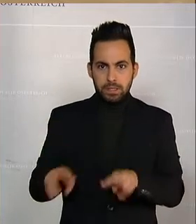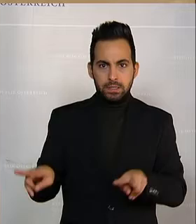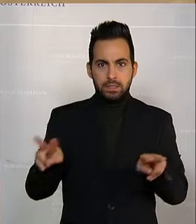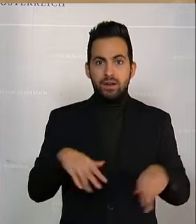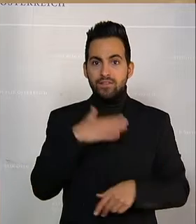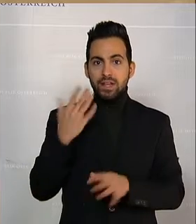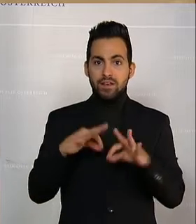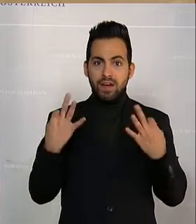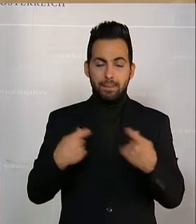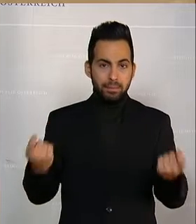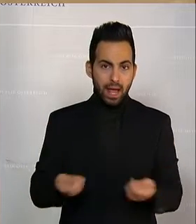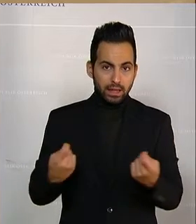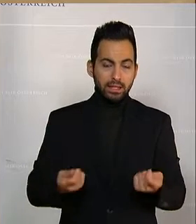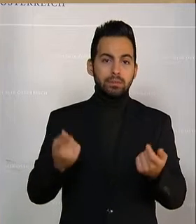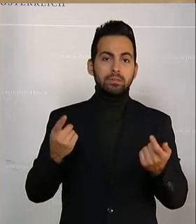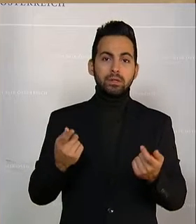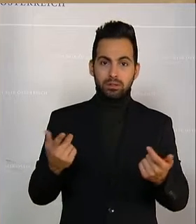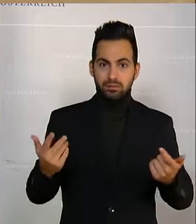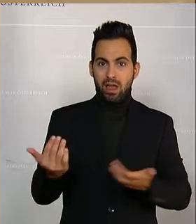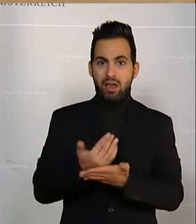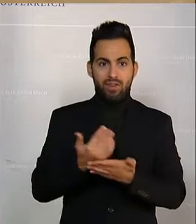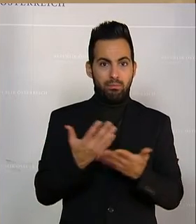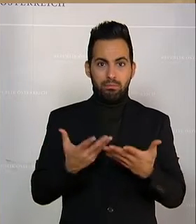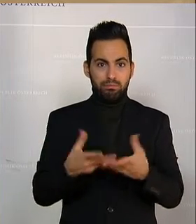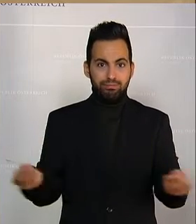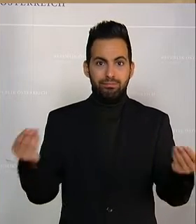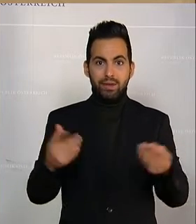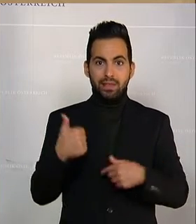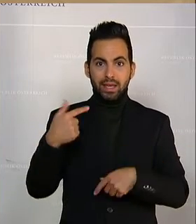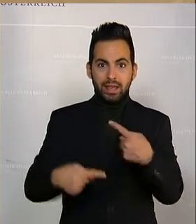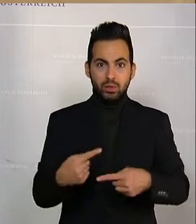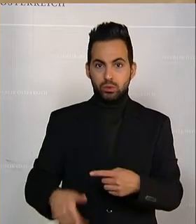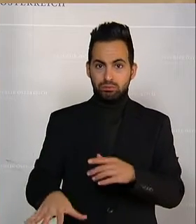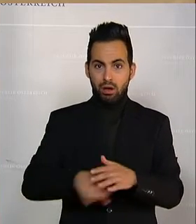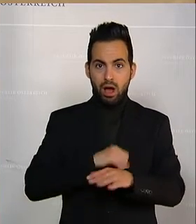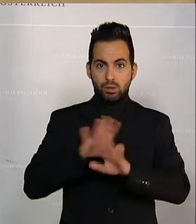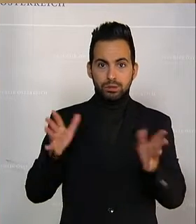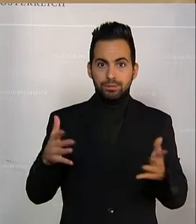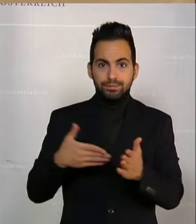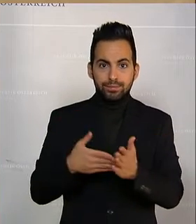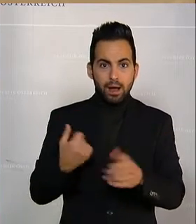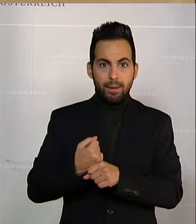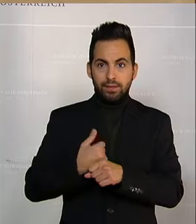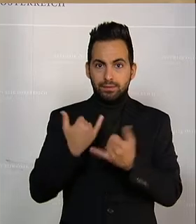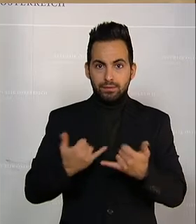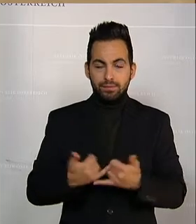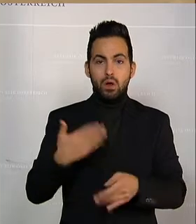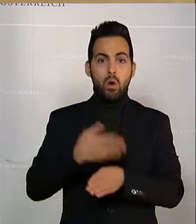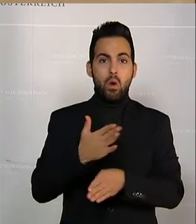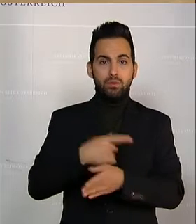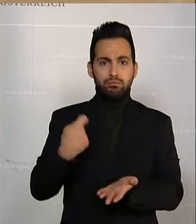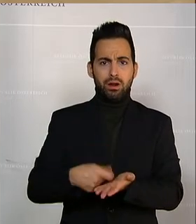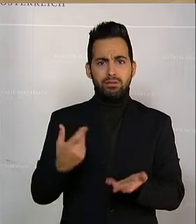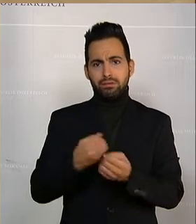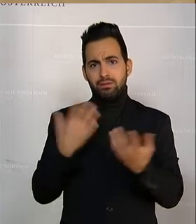viele Familienbetriebe, wurde die Erwerbsgrundlage für eine Generation genommen. Und die Holzpreise